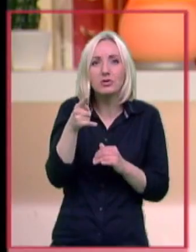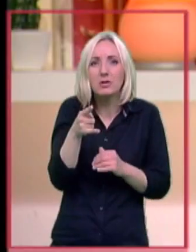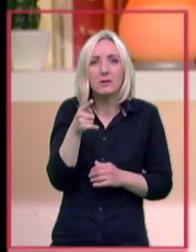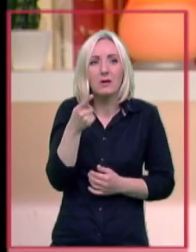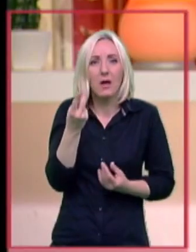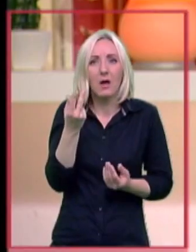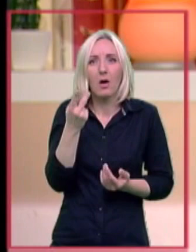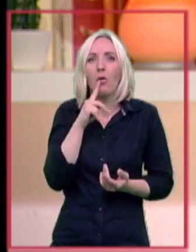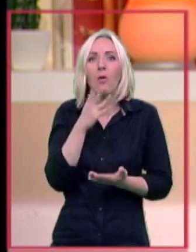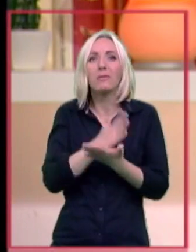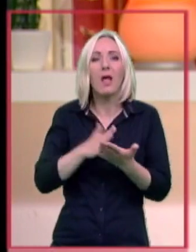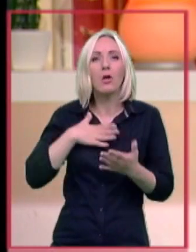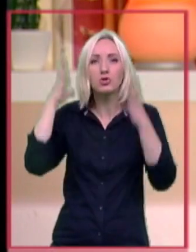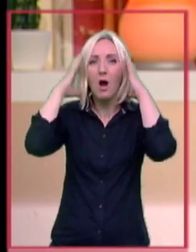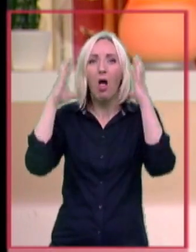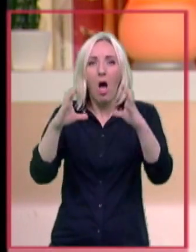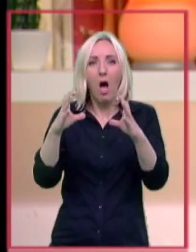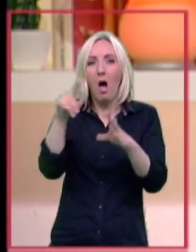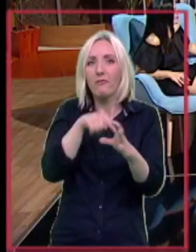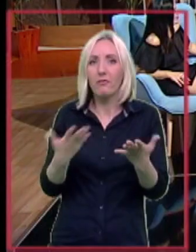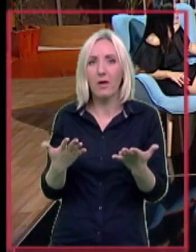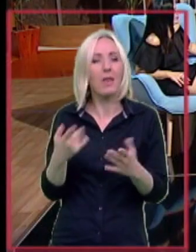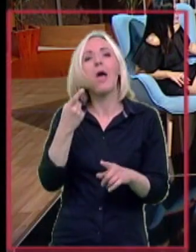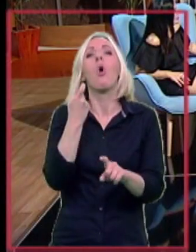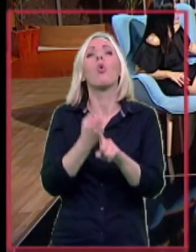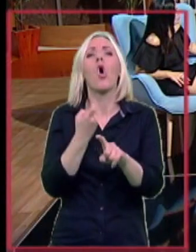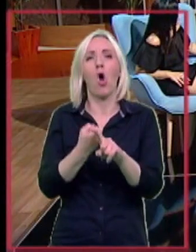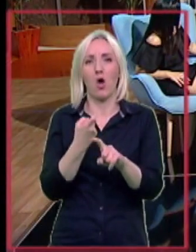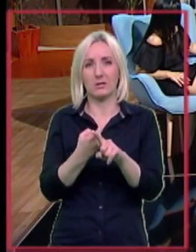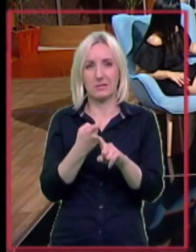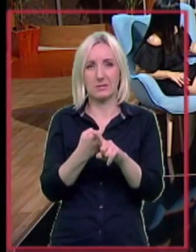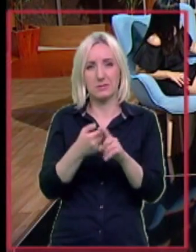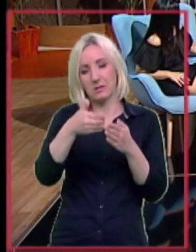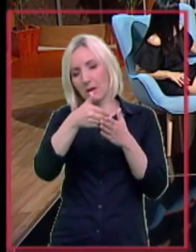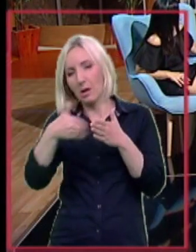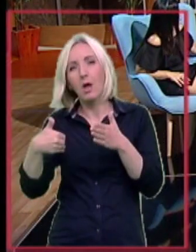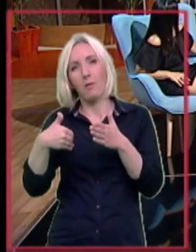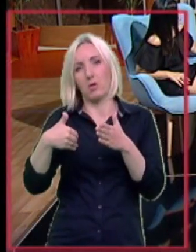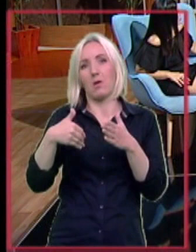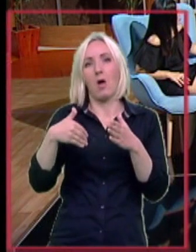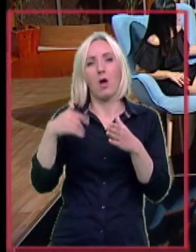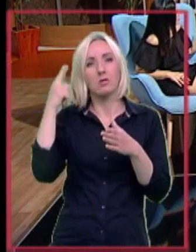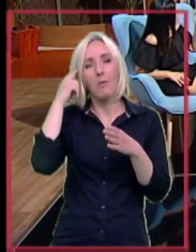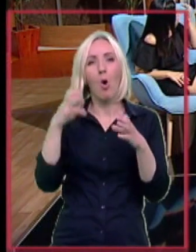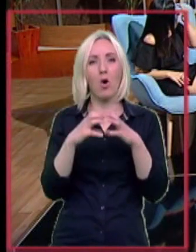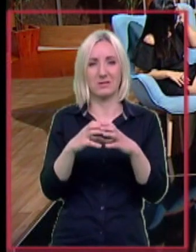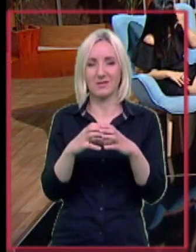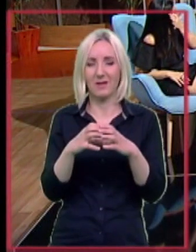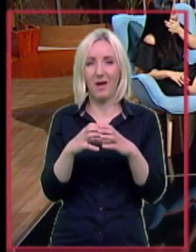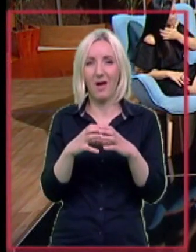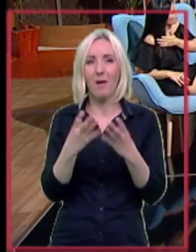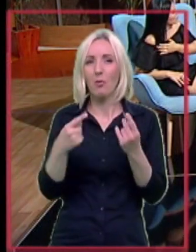sprava, u kom delu, je li naše glave? Završi u kosti i subkutano. Znači, ne dire se mozak, to moram da kažem, pošto